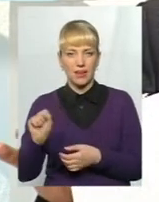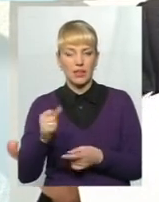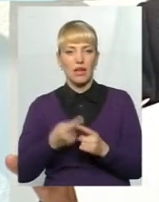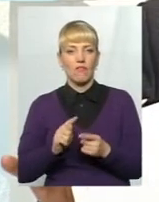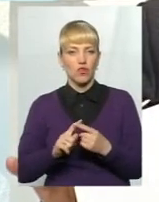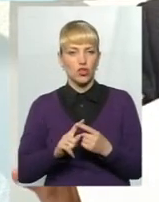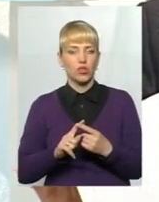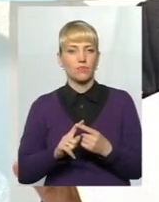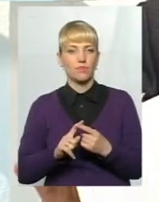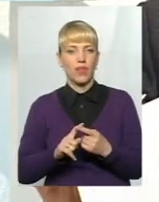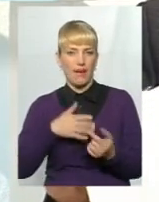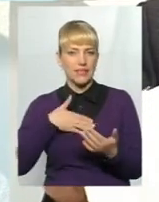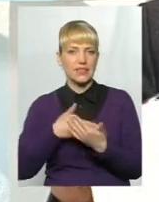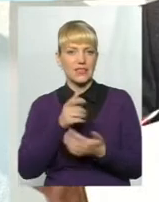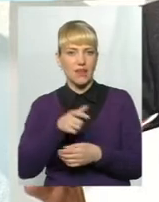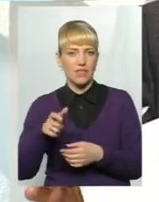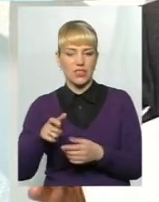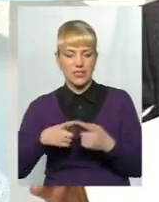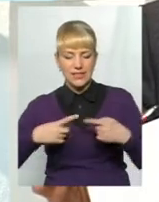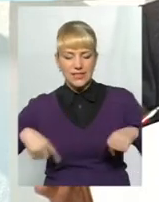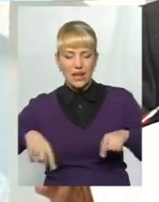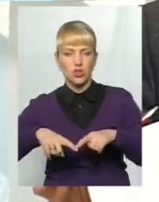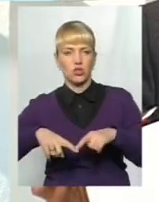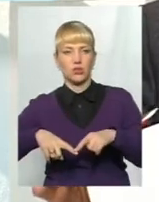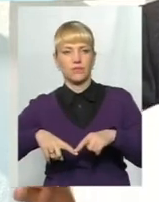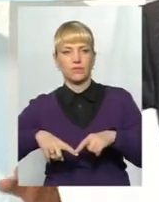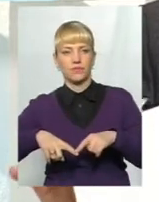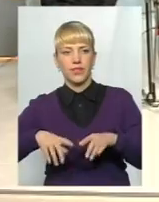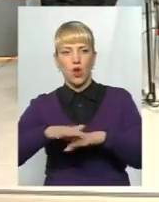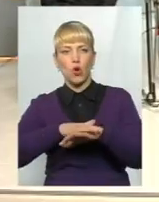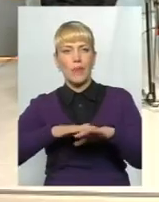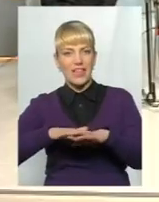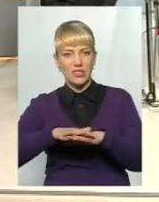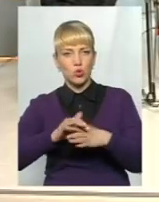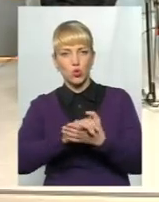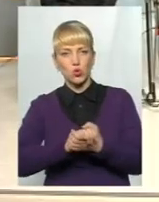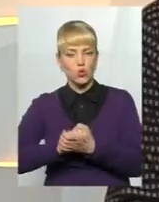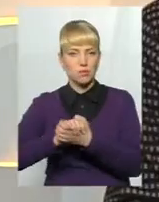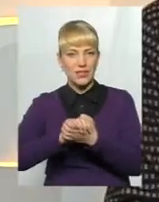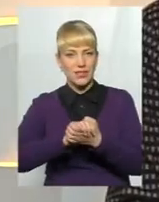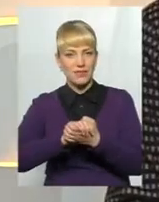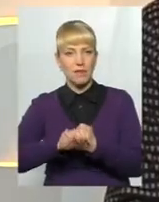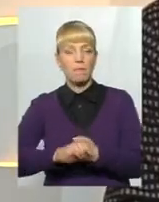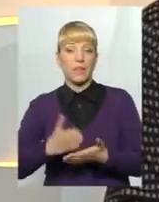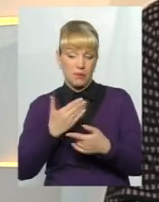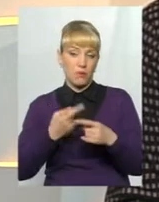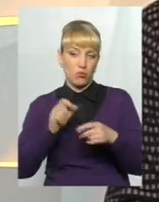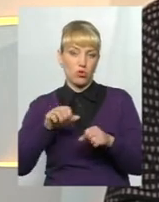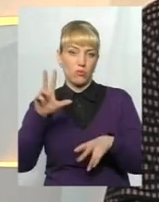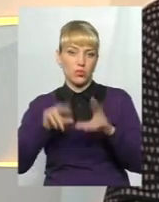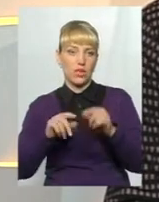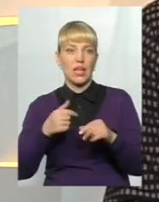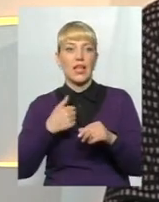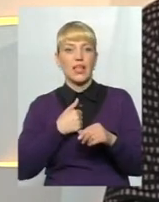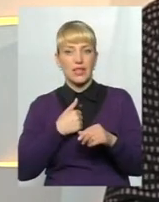досить активний сектор громадянського суспільства. І ми на нього можемо зраховувати. Знову ж таки, як